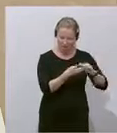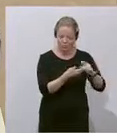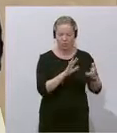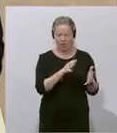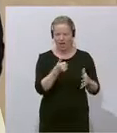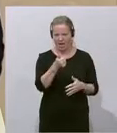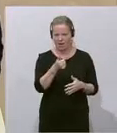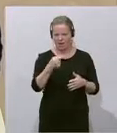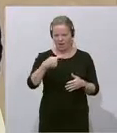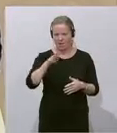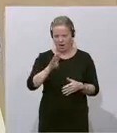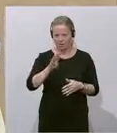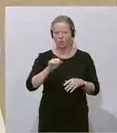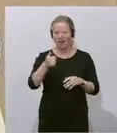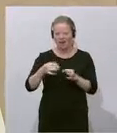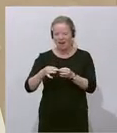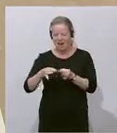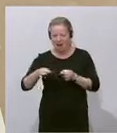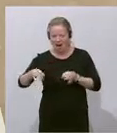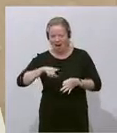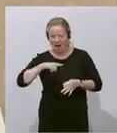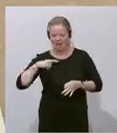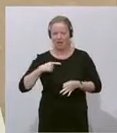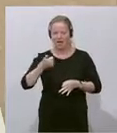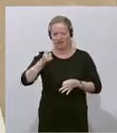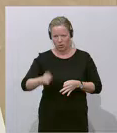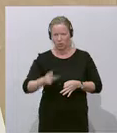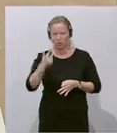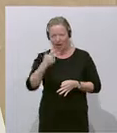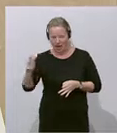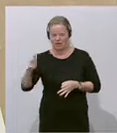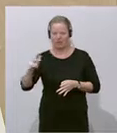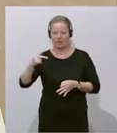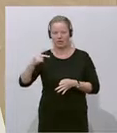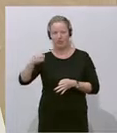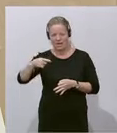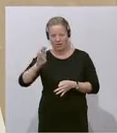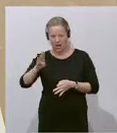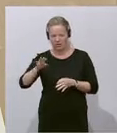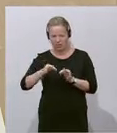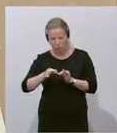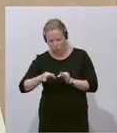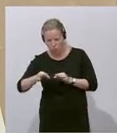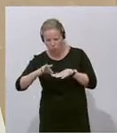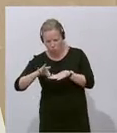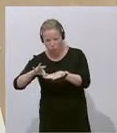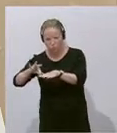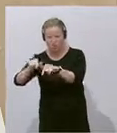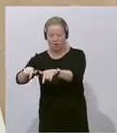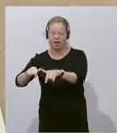einen langen mit etwa 1.300 Gigabyte verschlüsselt über Toren einen französischen Server.